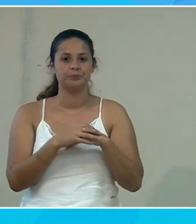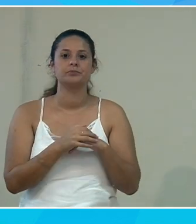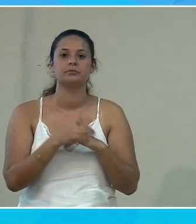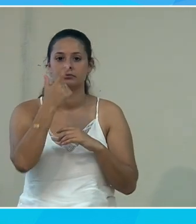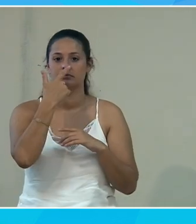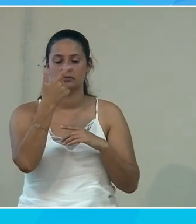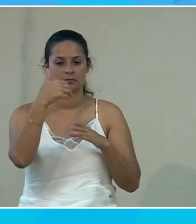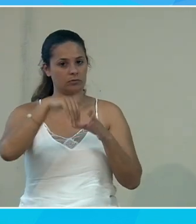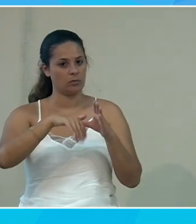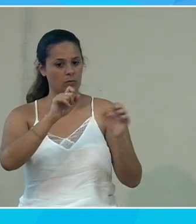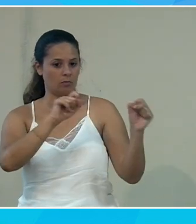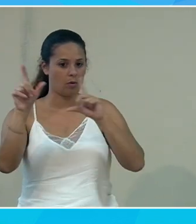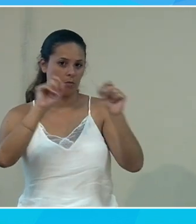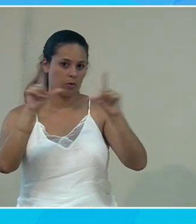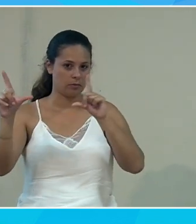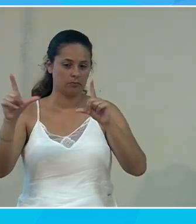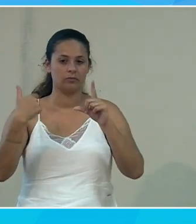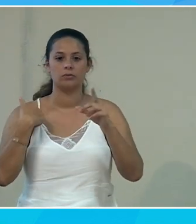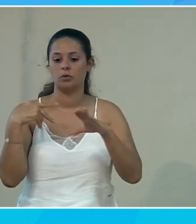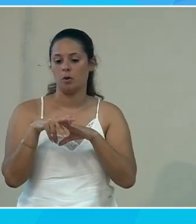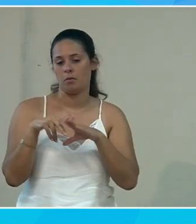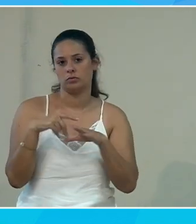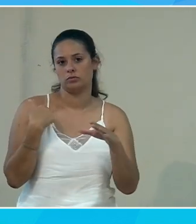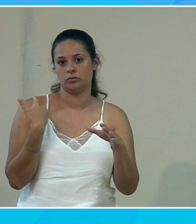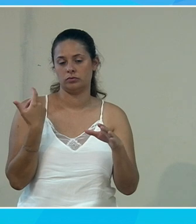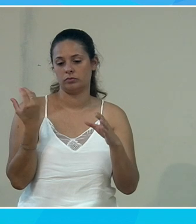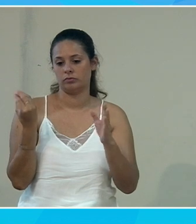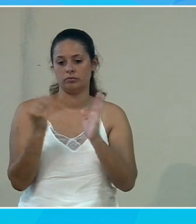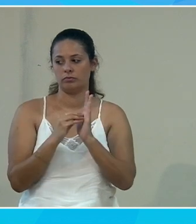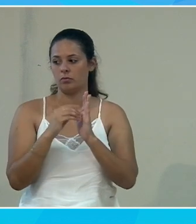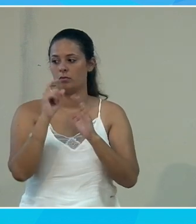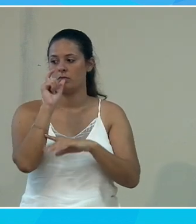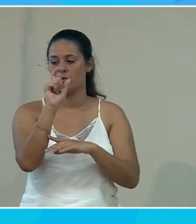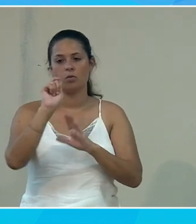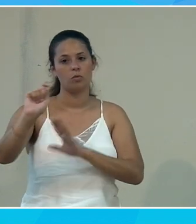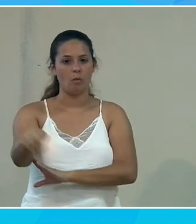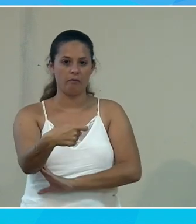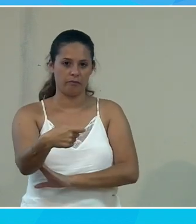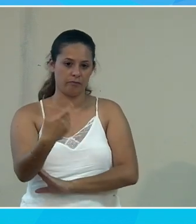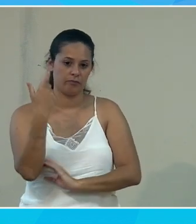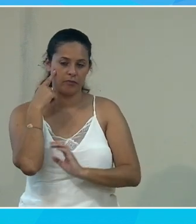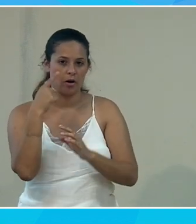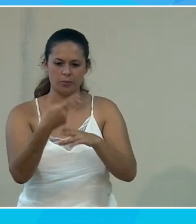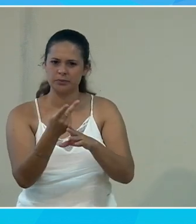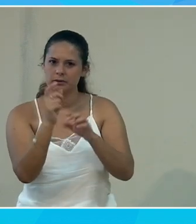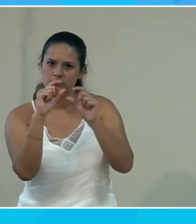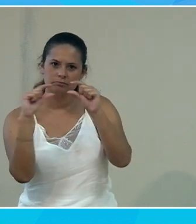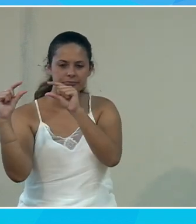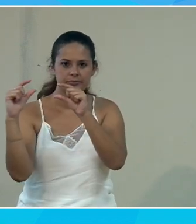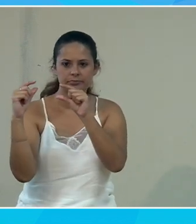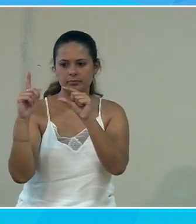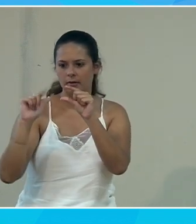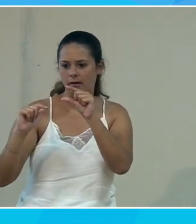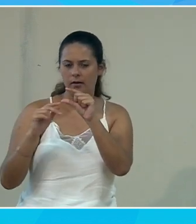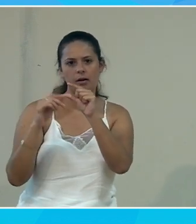donc powerpoint donc je vais je vais commencer je vais taper le mot golf par exemple vous voyez un outil qui est apparu sur le